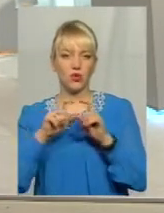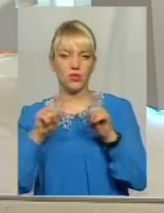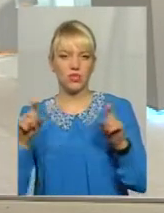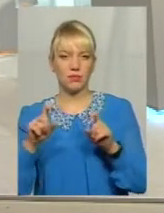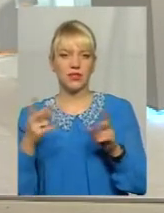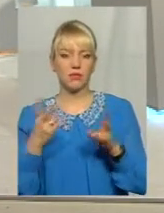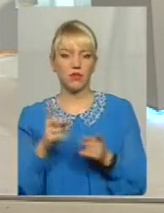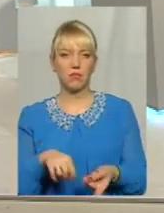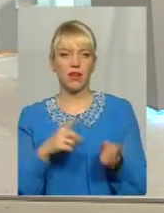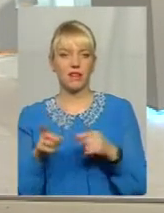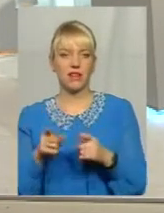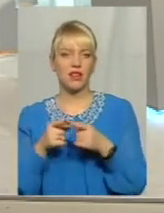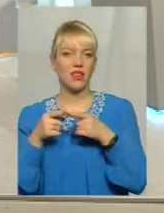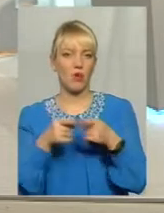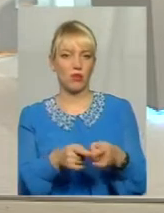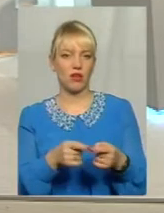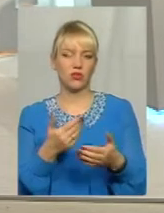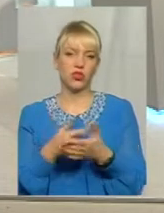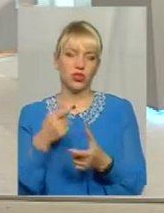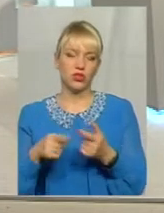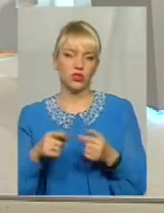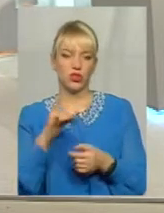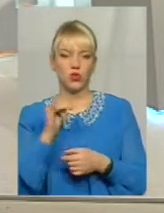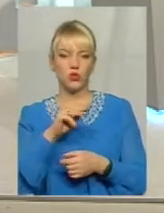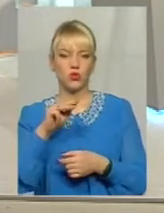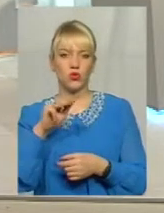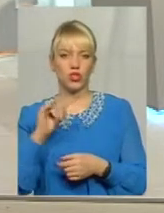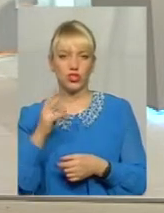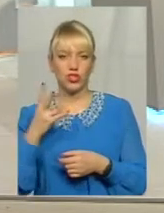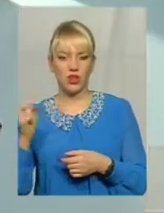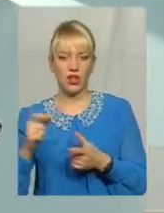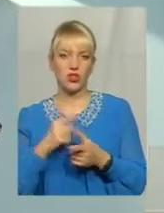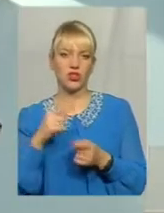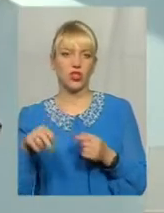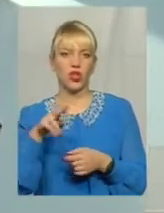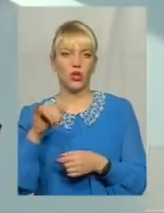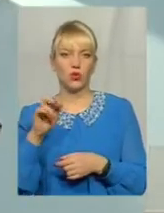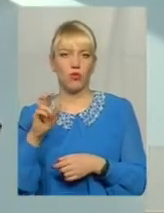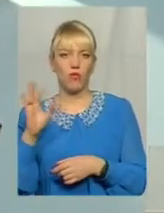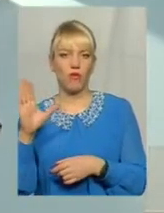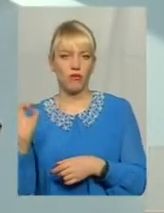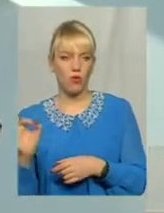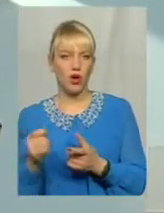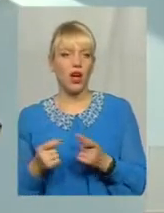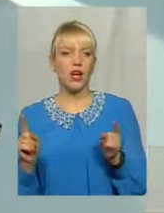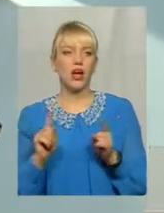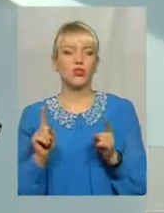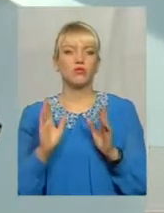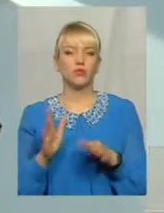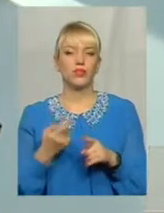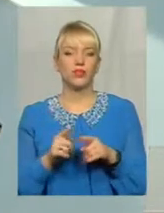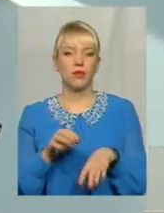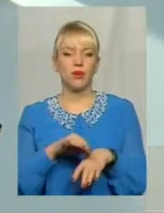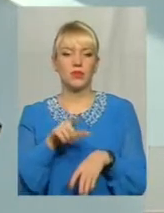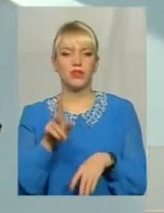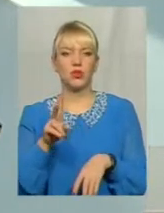на Україну Чи то в ружичну, чи в зубову Якщо правда, то що буде з тими пацієнтами,